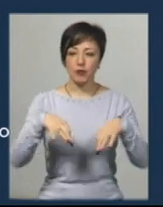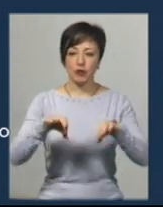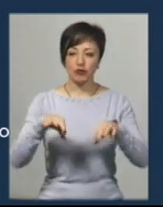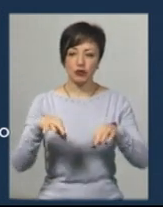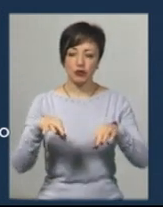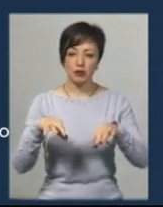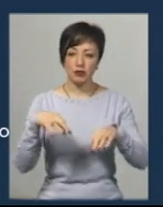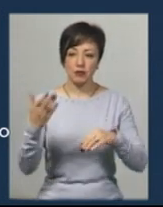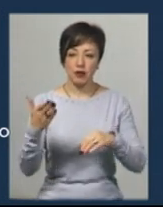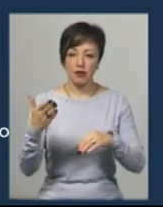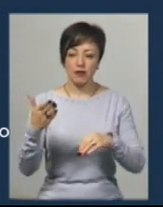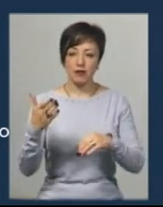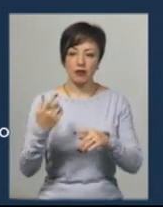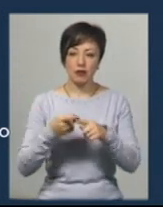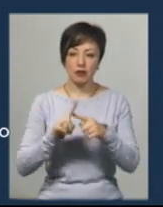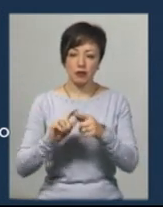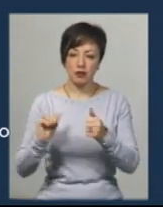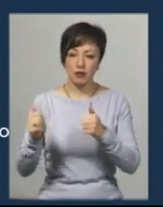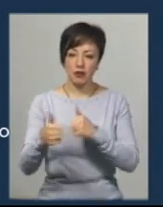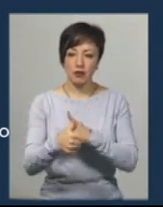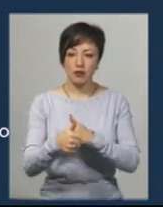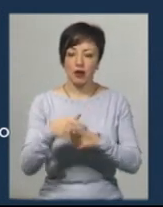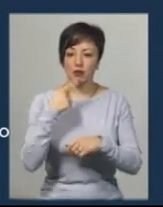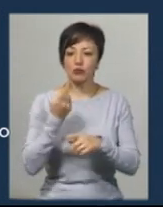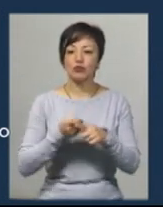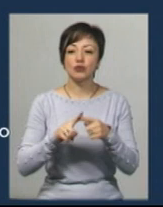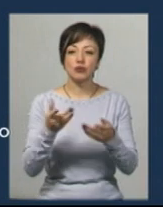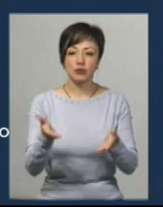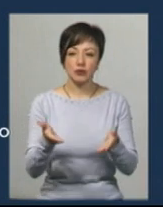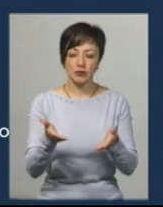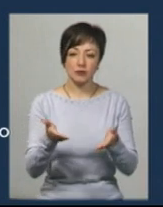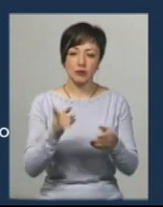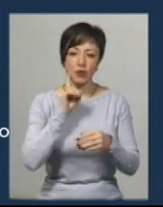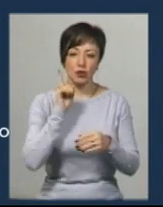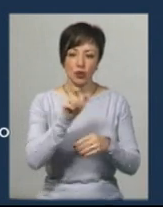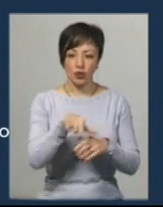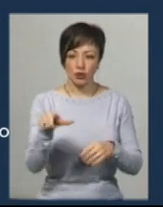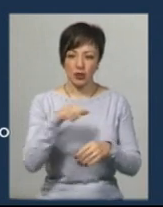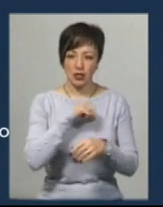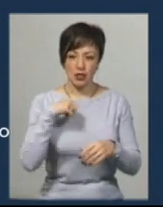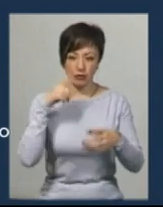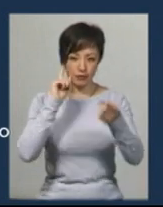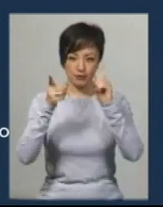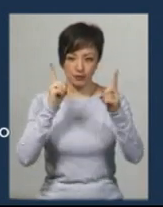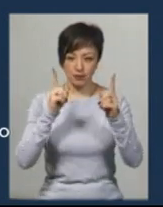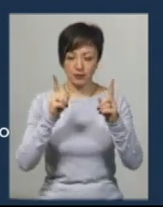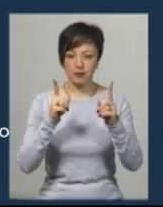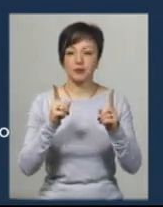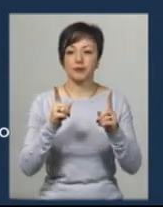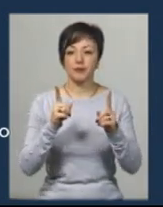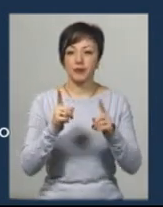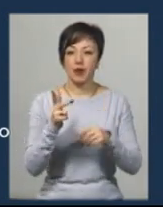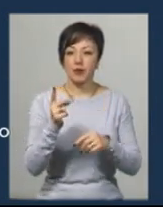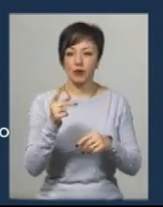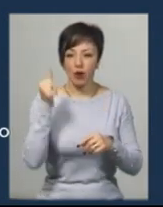правої сторони, земля киску з мене раз, каже, що ти, молоді люди. Я і сам був в Шоці, і, мов, півтора